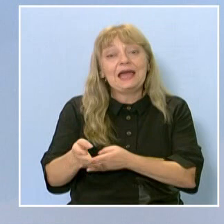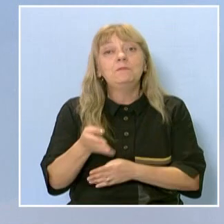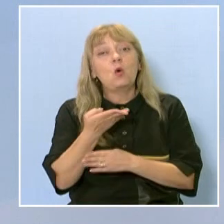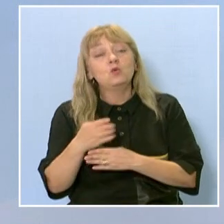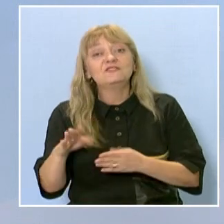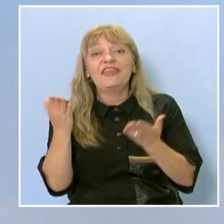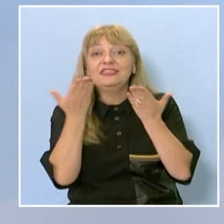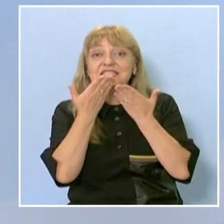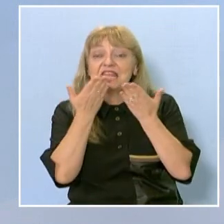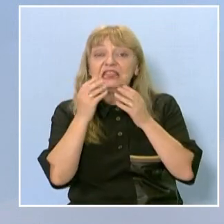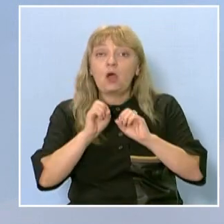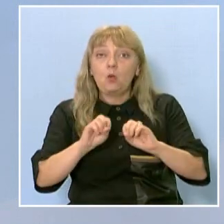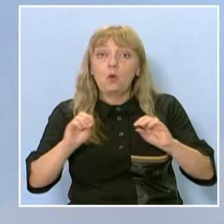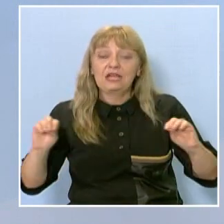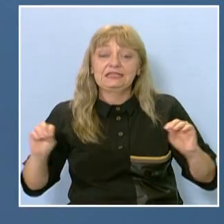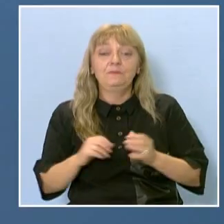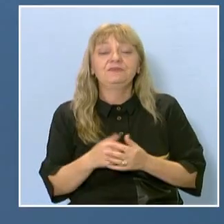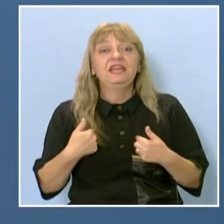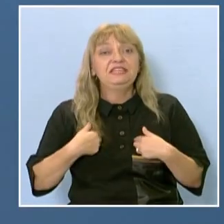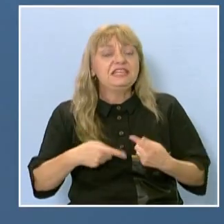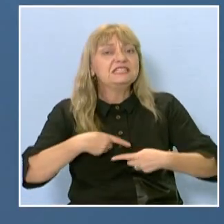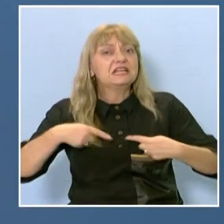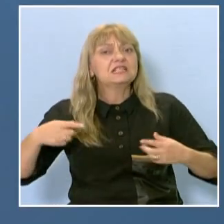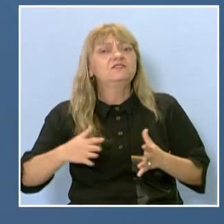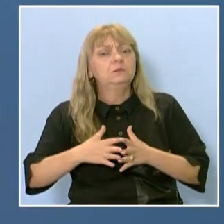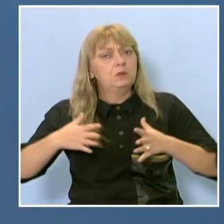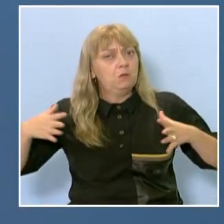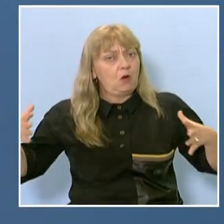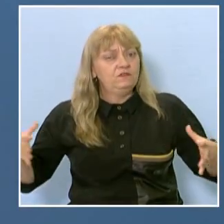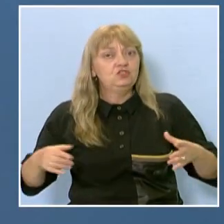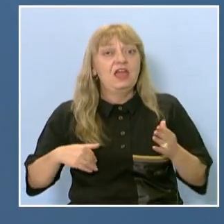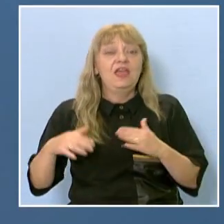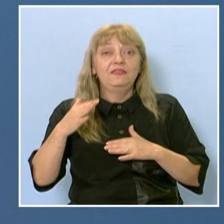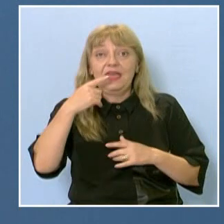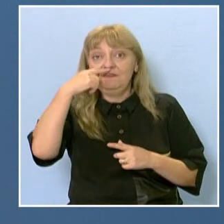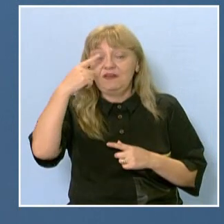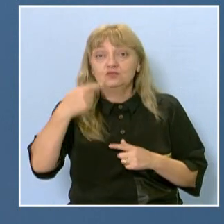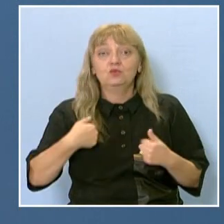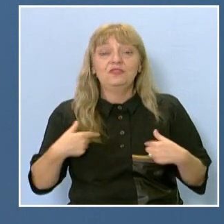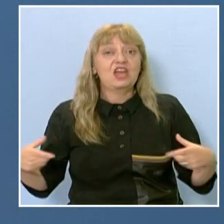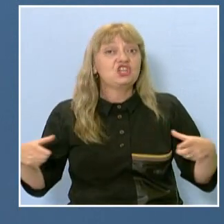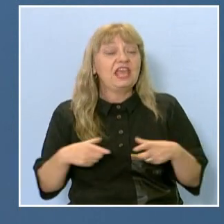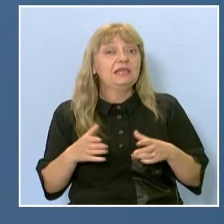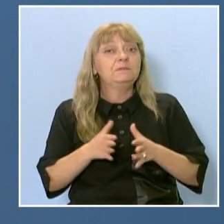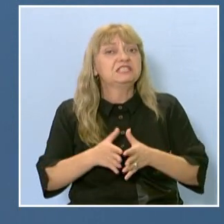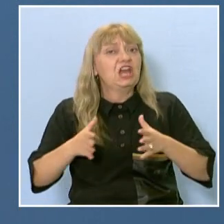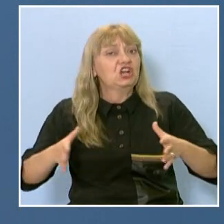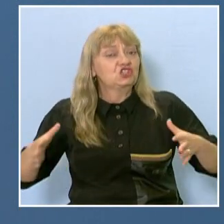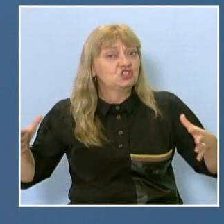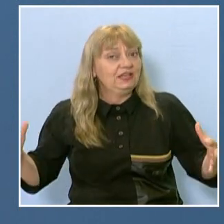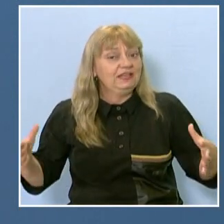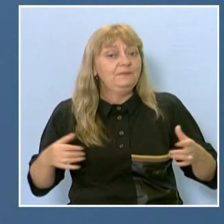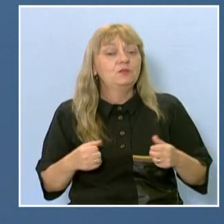казахте вече? Развиваме се все повече. Най-главното нещо, което трябва да кажа, че нашия екип се разшири вече. Тоест,